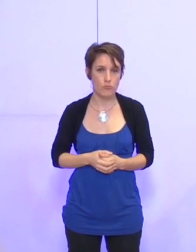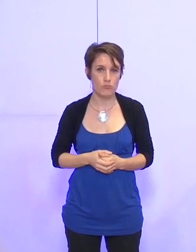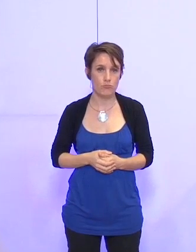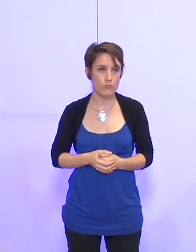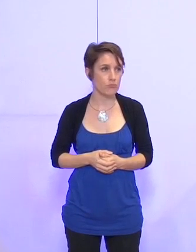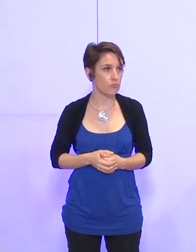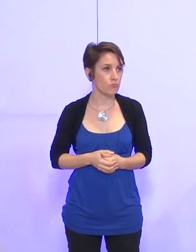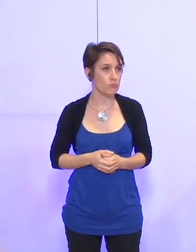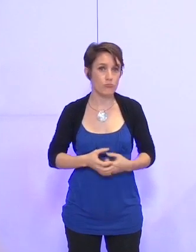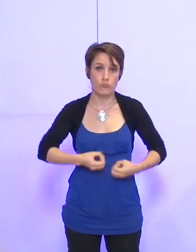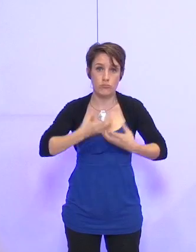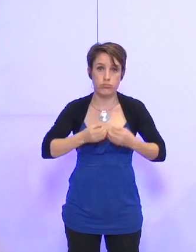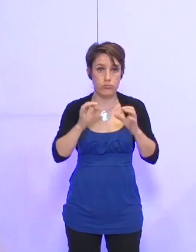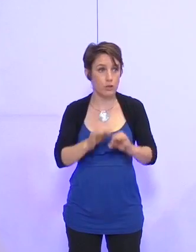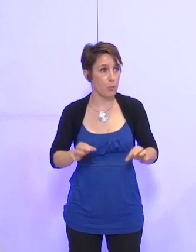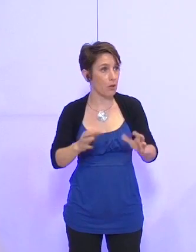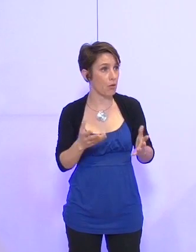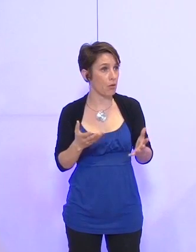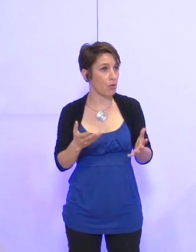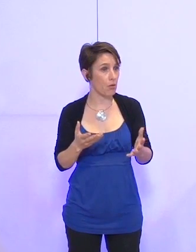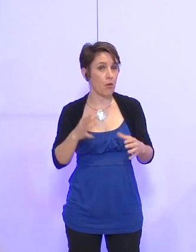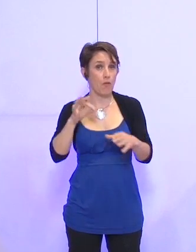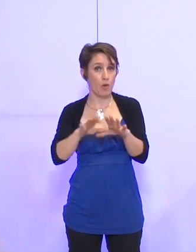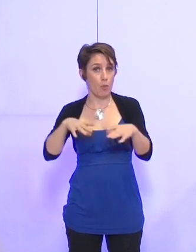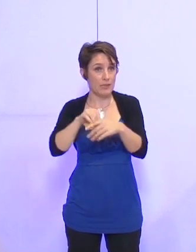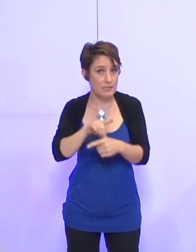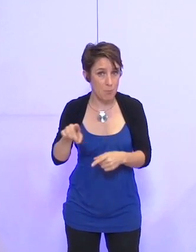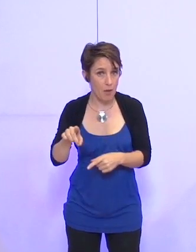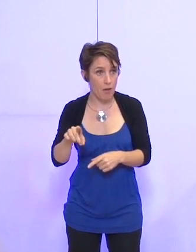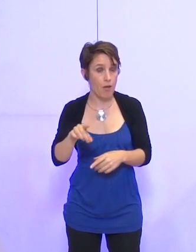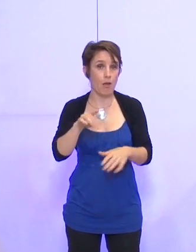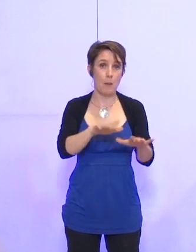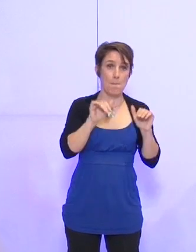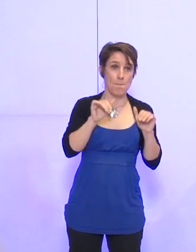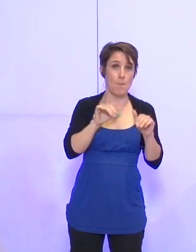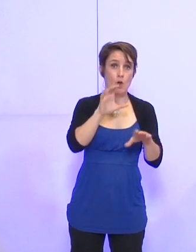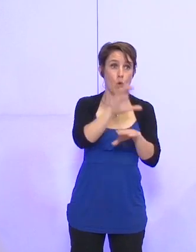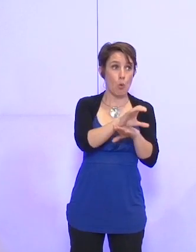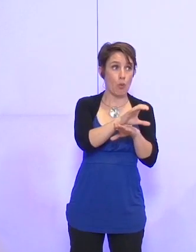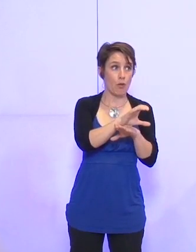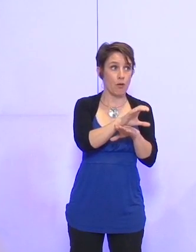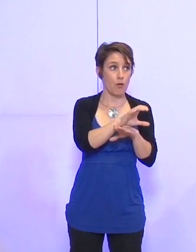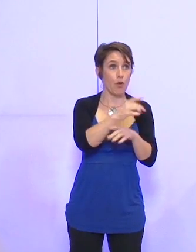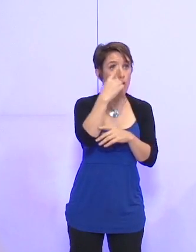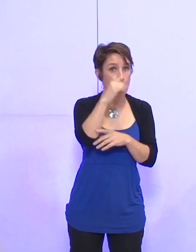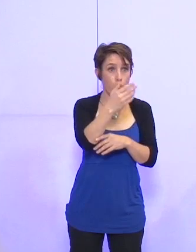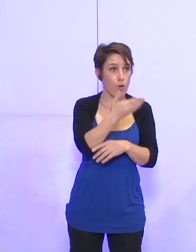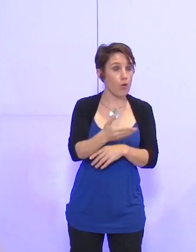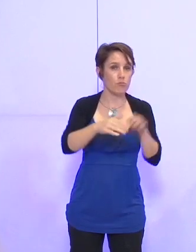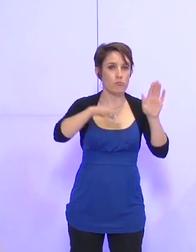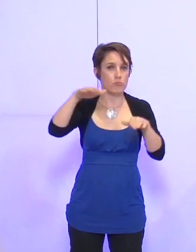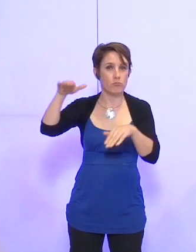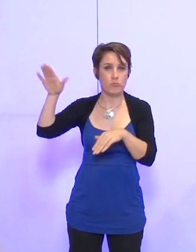Pas de prise de parole particulière. Qui ne prend pas part au vote ? Qui s'abstient ? Qui vote contre ? Qui est pour